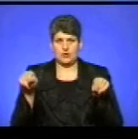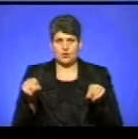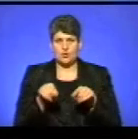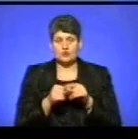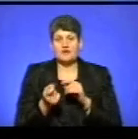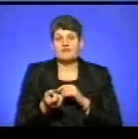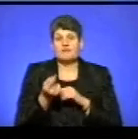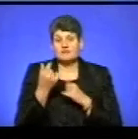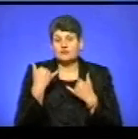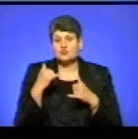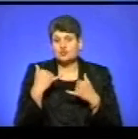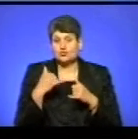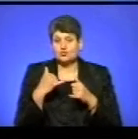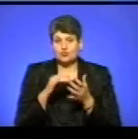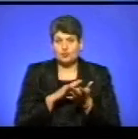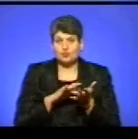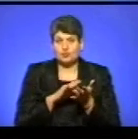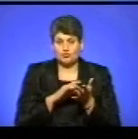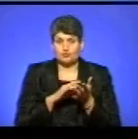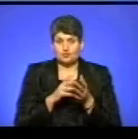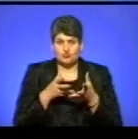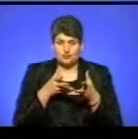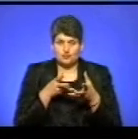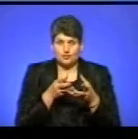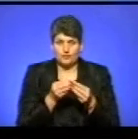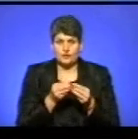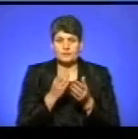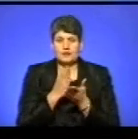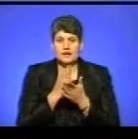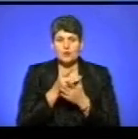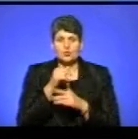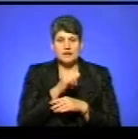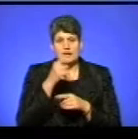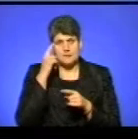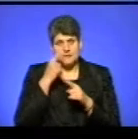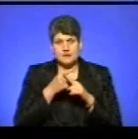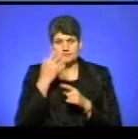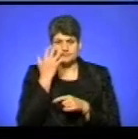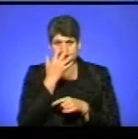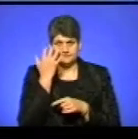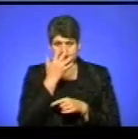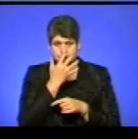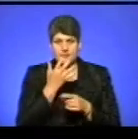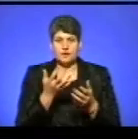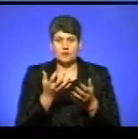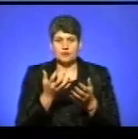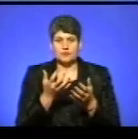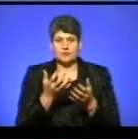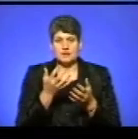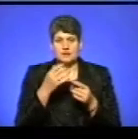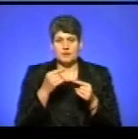виявилася чудотворною, оскільки її незрячий брат отримав зір.